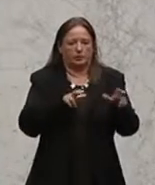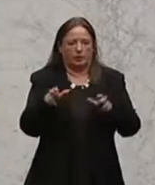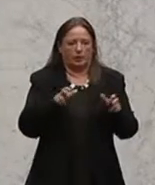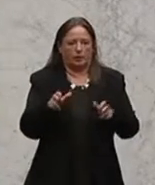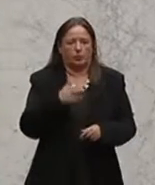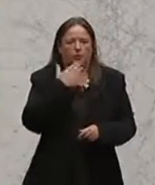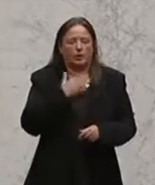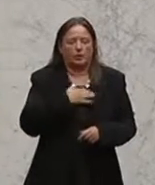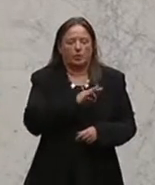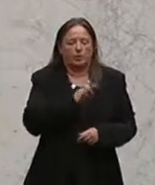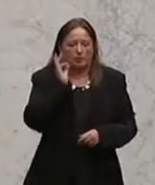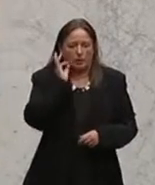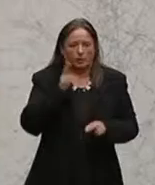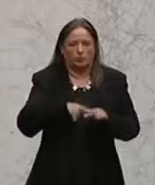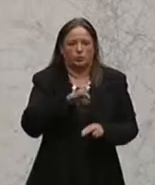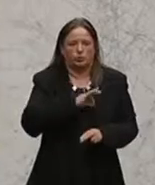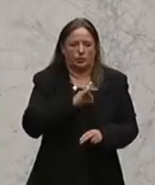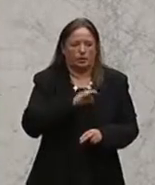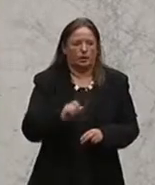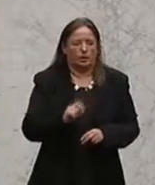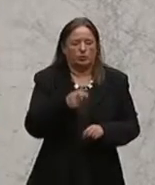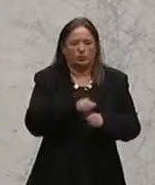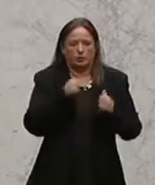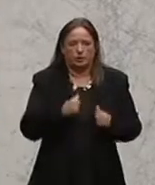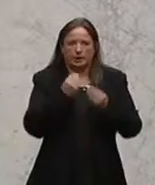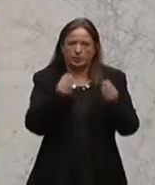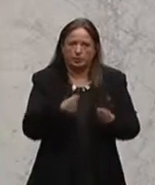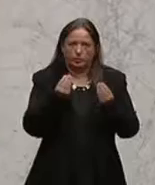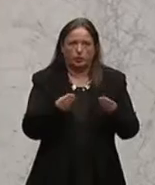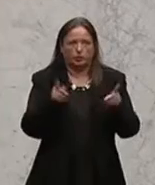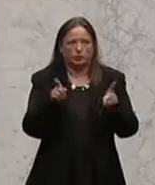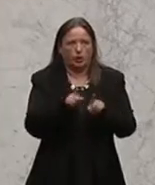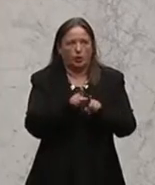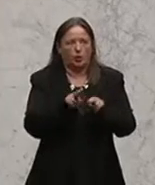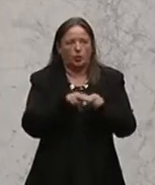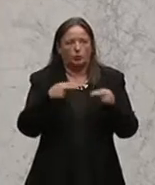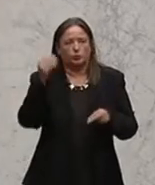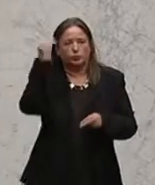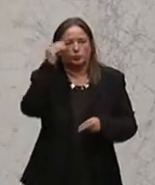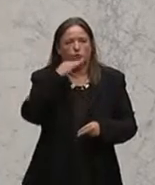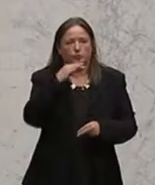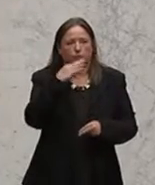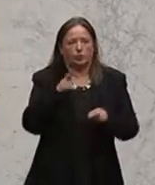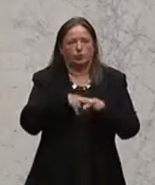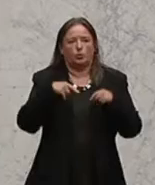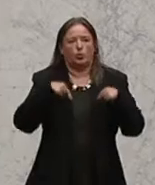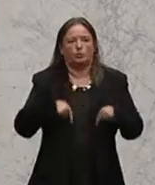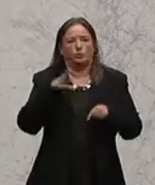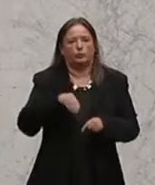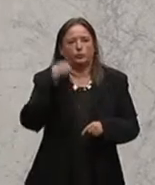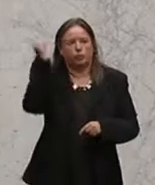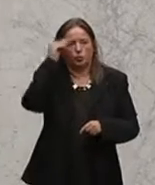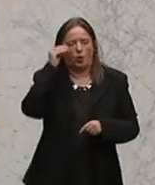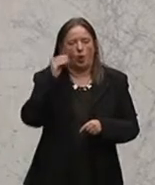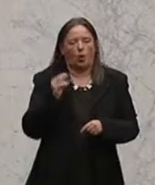liebe Kolleginnen und Kollegen, ganz besonders herzlich begrüßen möchte ich den Bundesschulsprecher und den Obmann der Schülerunion